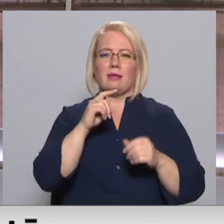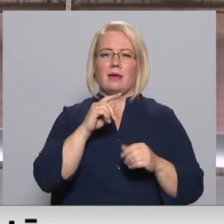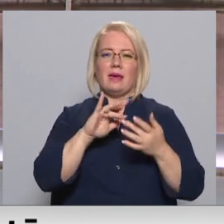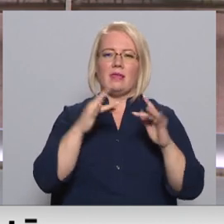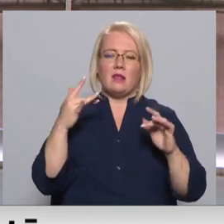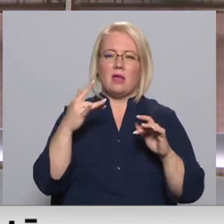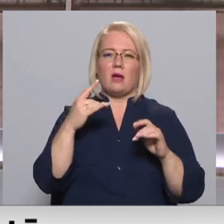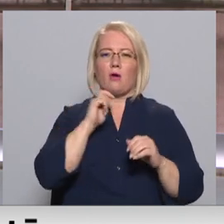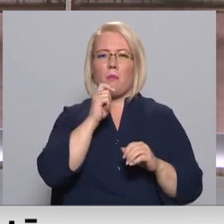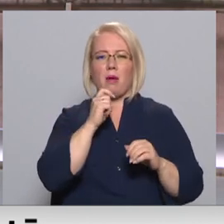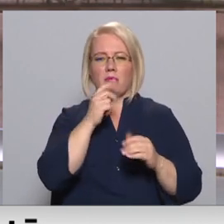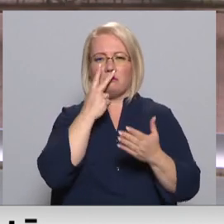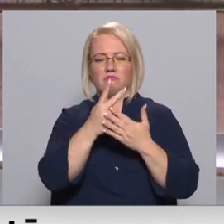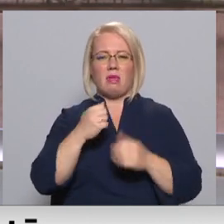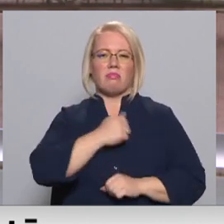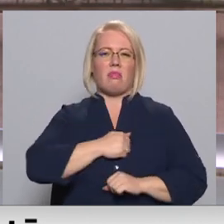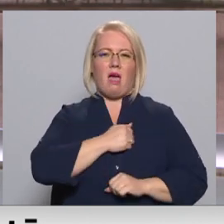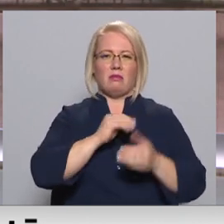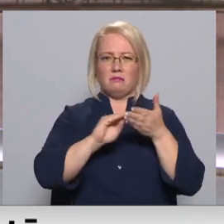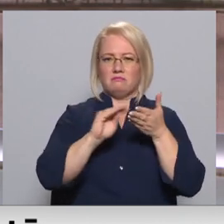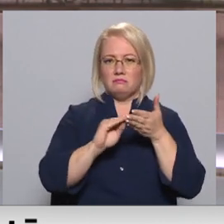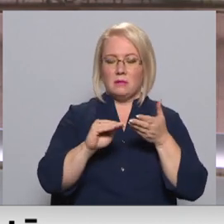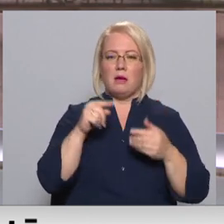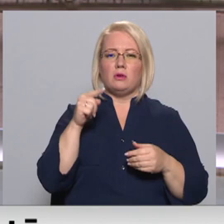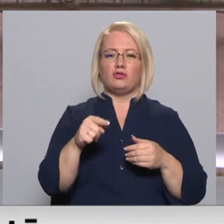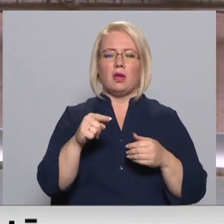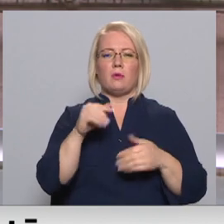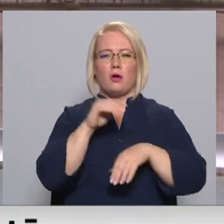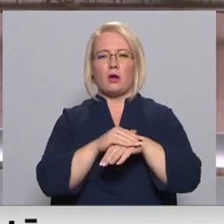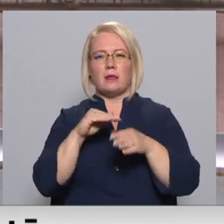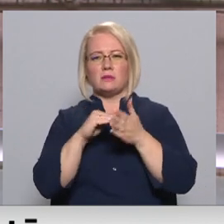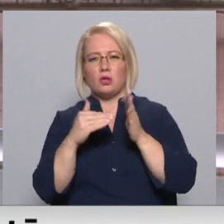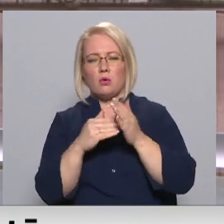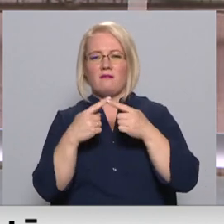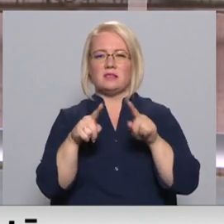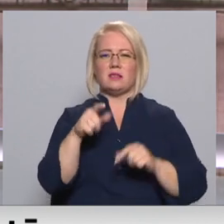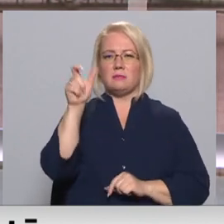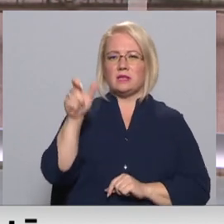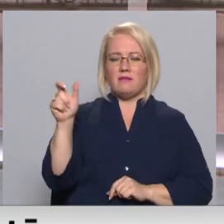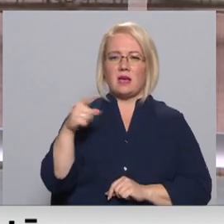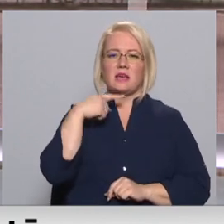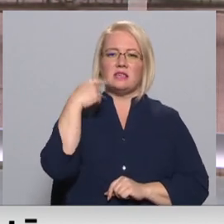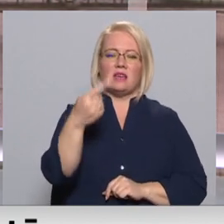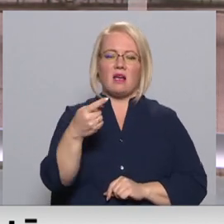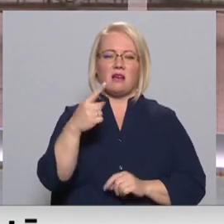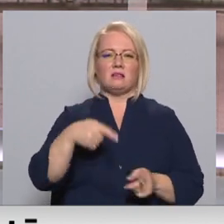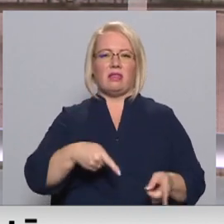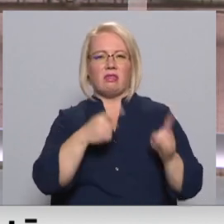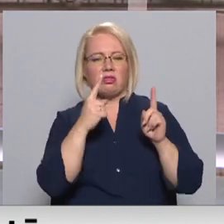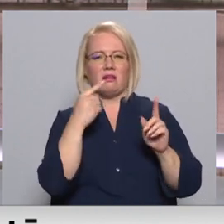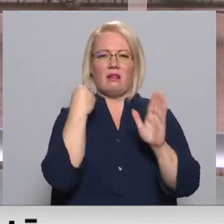vērojama naidaruna. Proti cilvēki par konkrētām situācijām vai citiem cilvēkiem izsakās ar publisku izsmieklu,